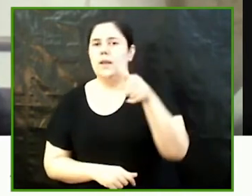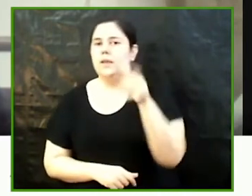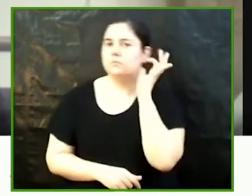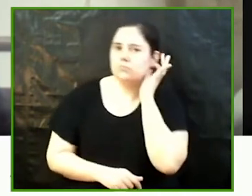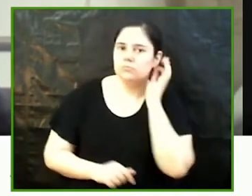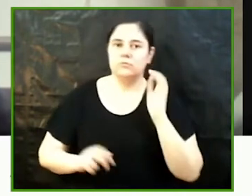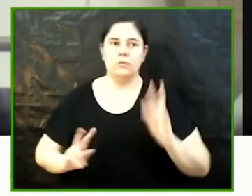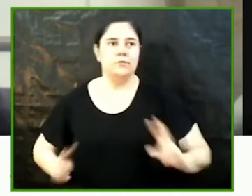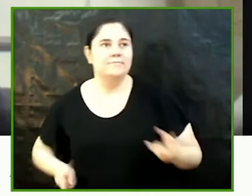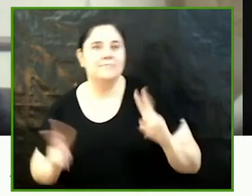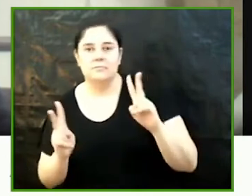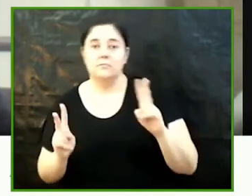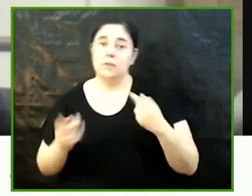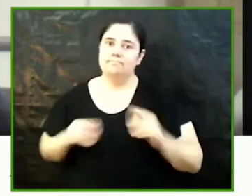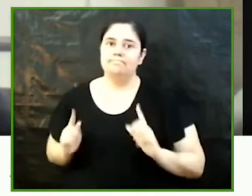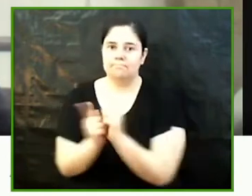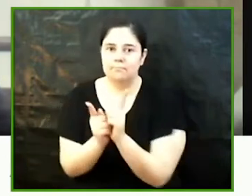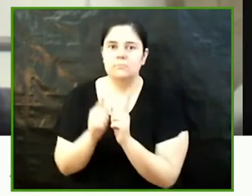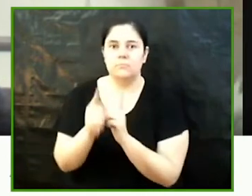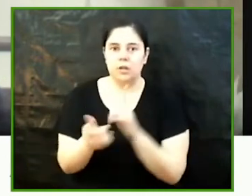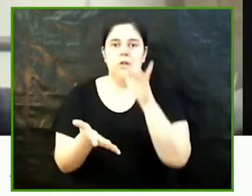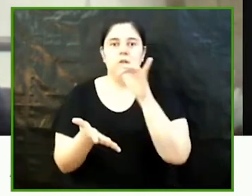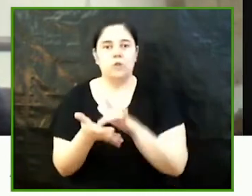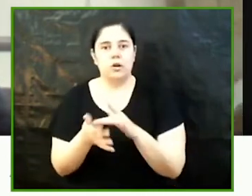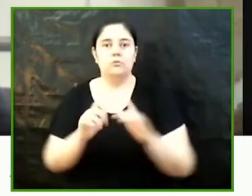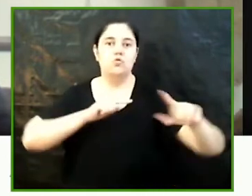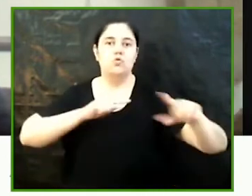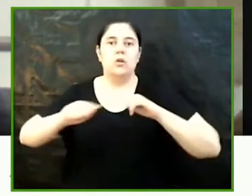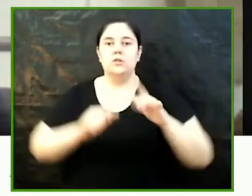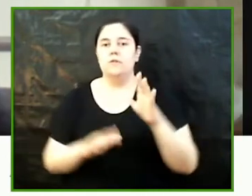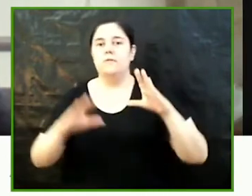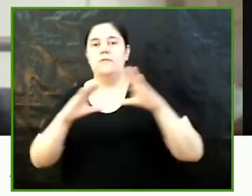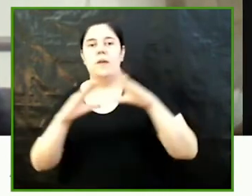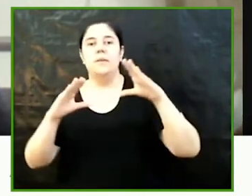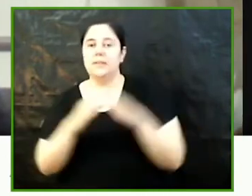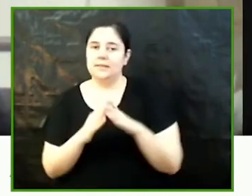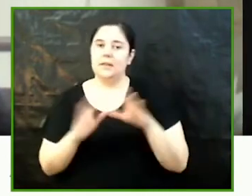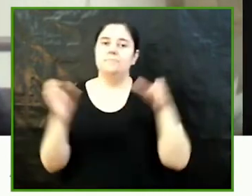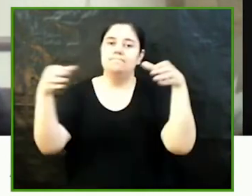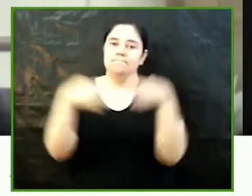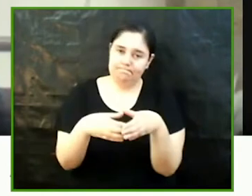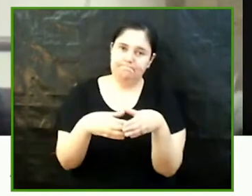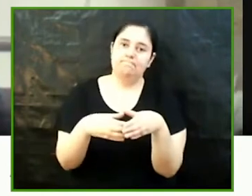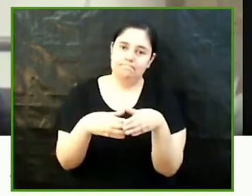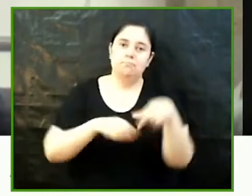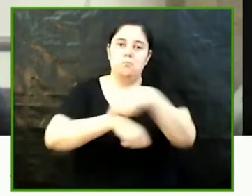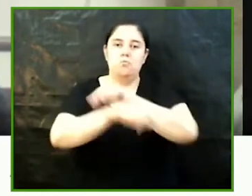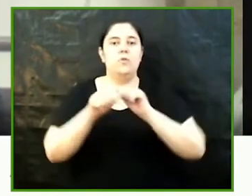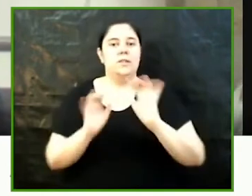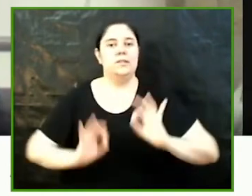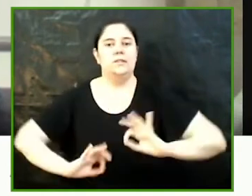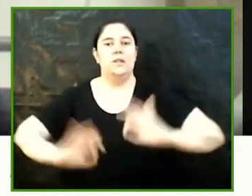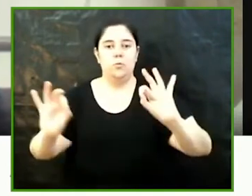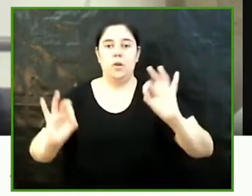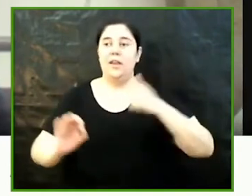trajectòria vital breu la que em va costar les organitzacions feministes dels partits polítics d'aquella època que tant he gaudit treballant en el meu treball